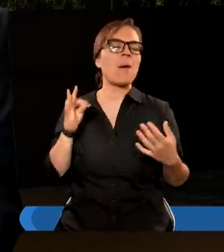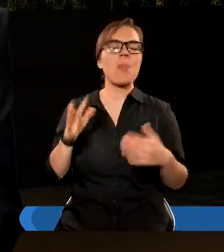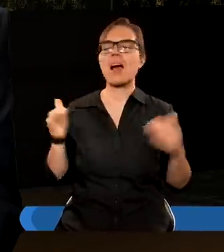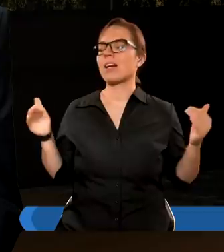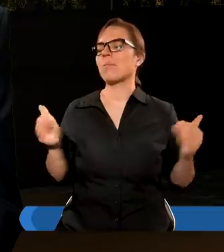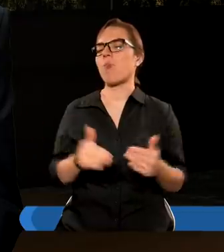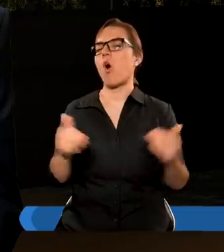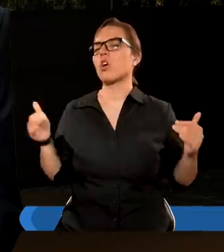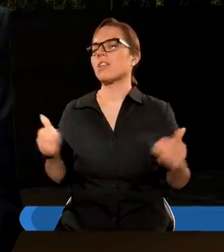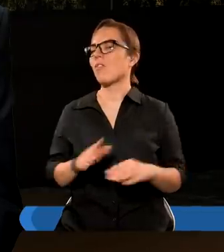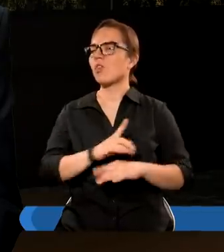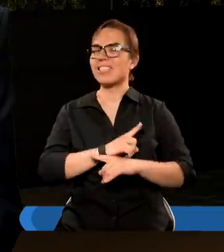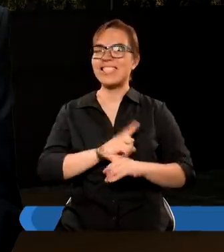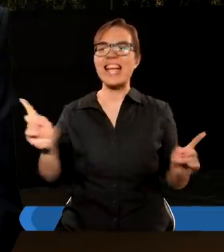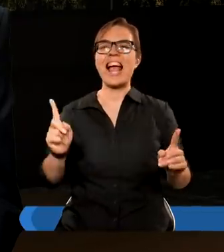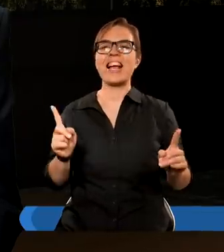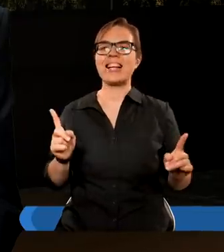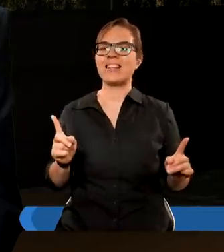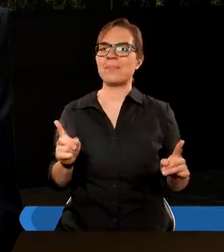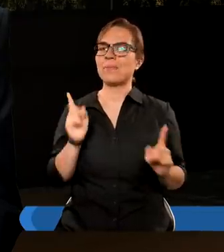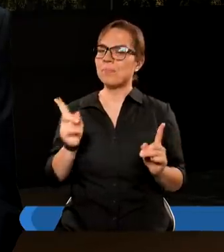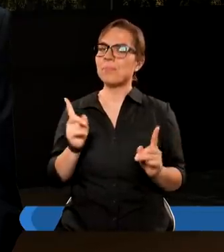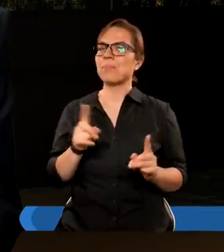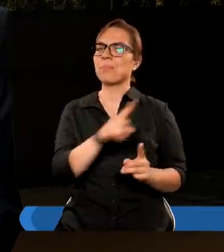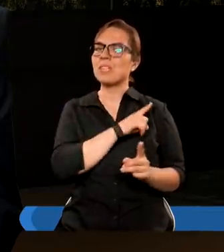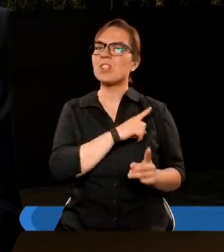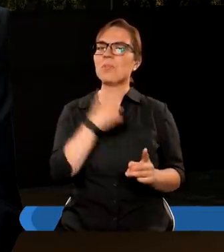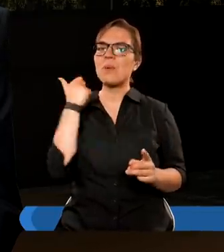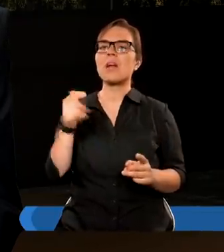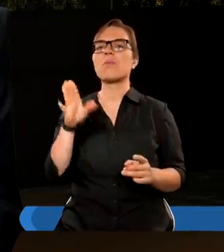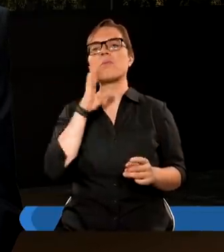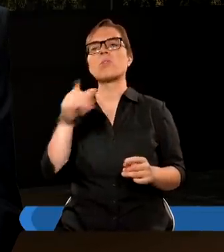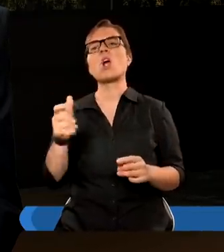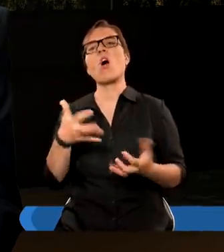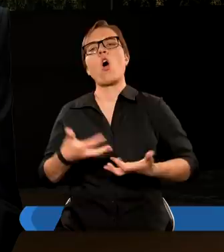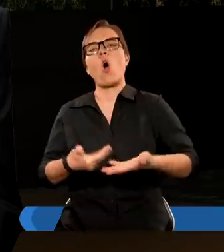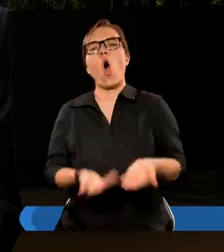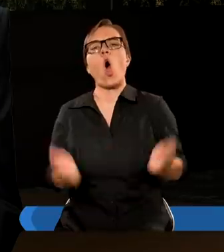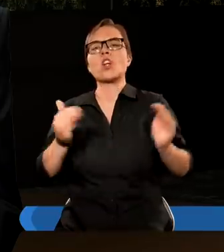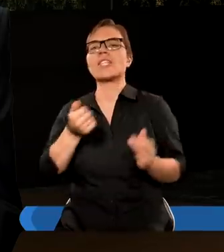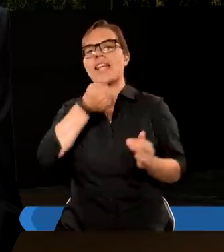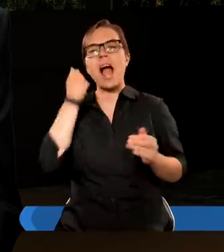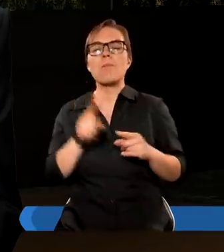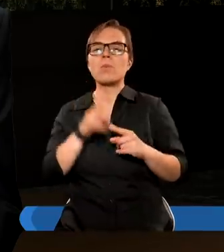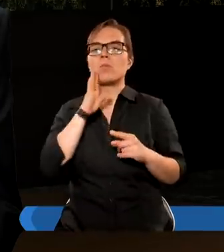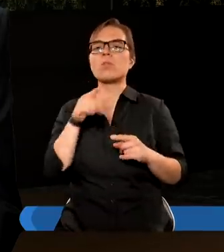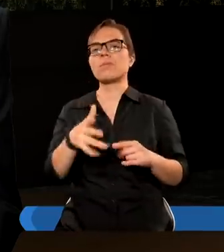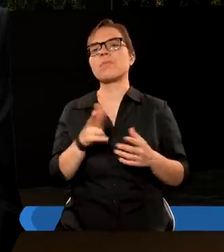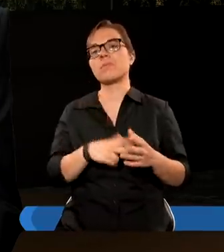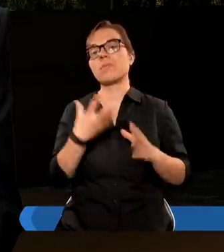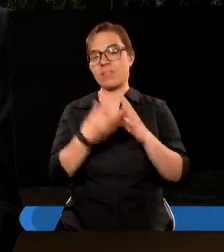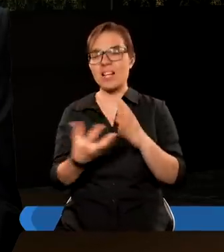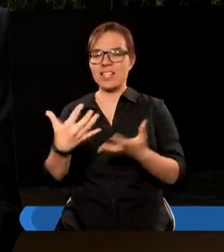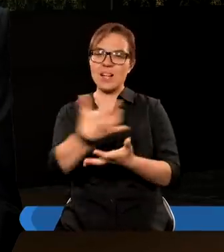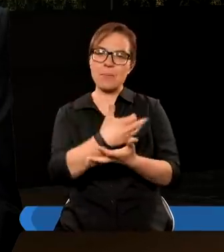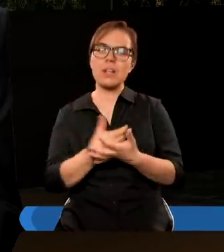możliwości. To jest tak jakbyśmy w koszu jabłek na jesieni